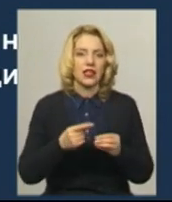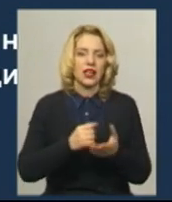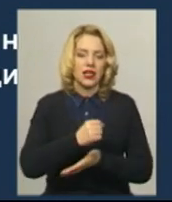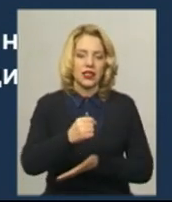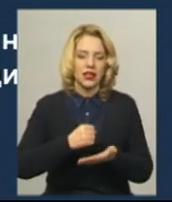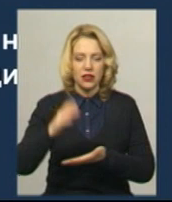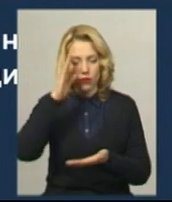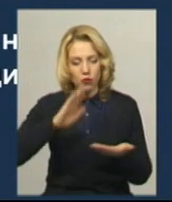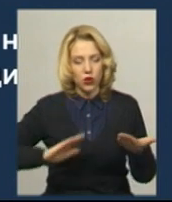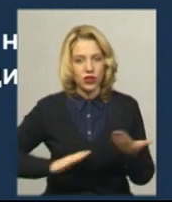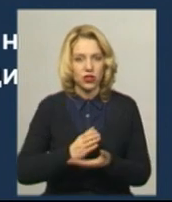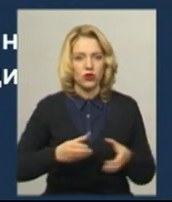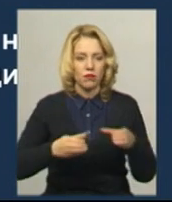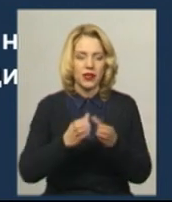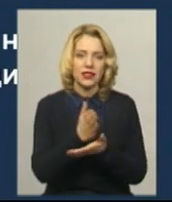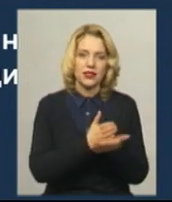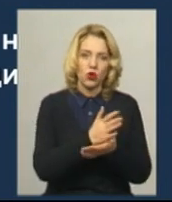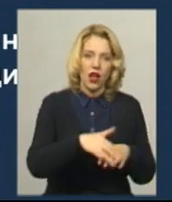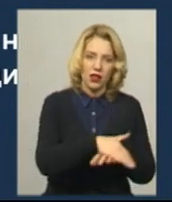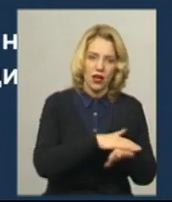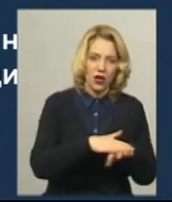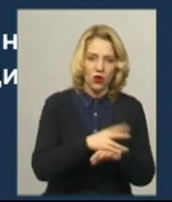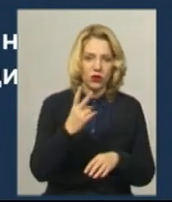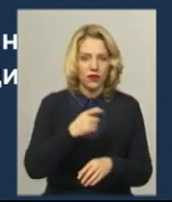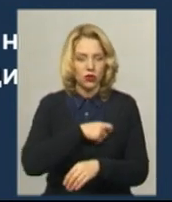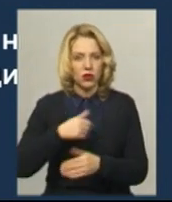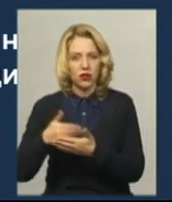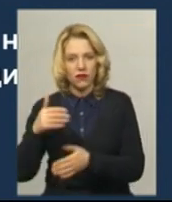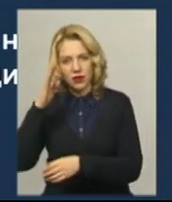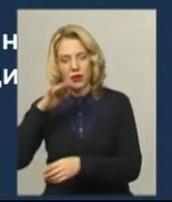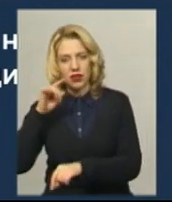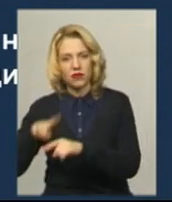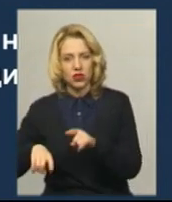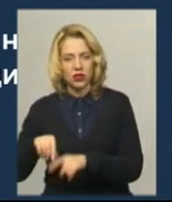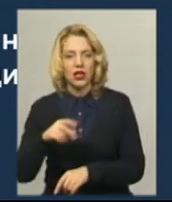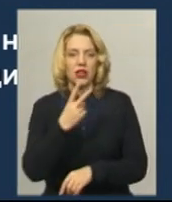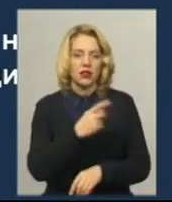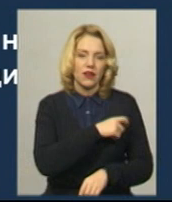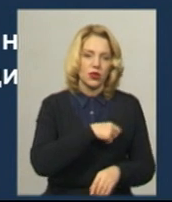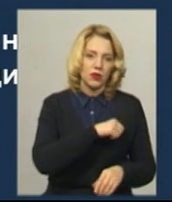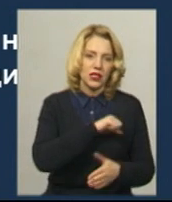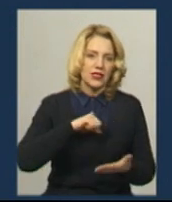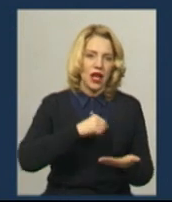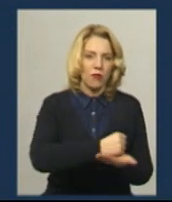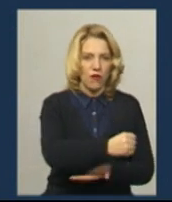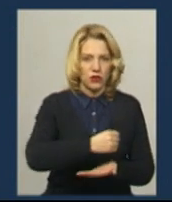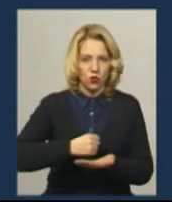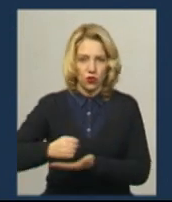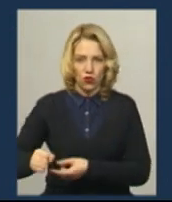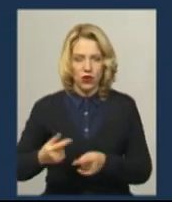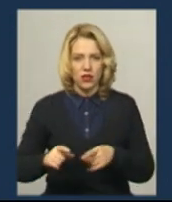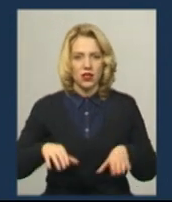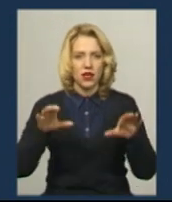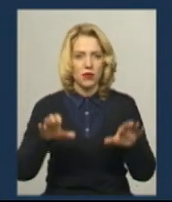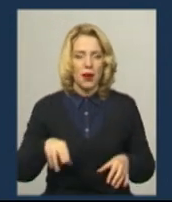партії «Слуга народу», 2 депутати від Всеукраїнського об'єднання «Батьківщина», 2 депутати самовисуванців. На посаду голови